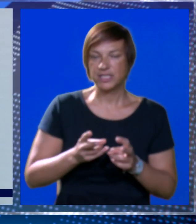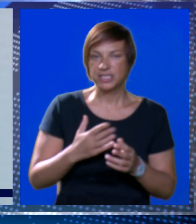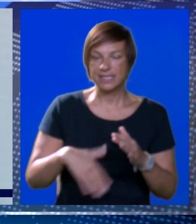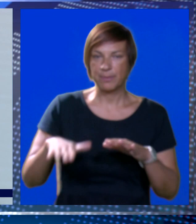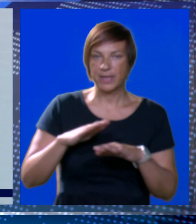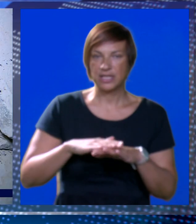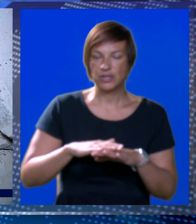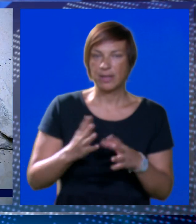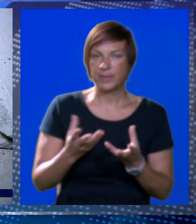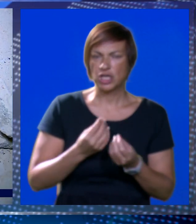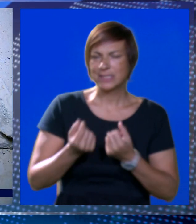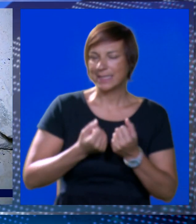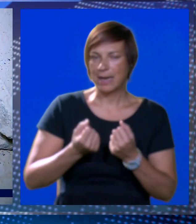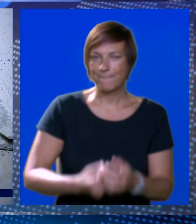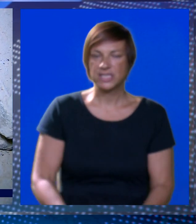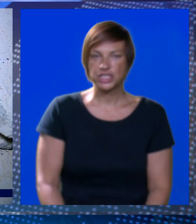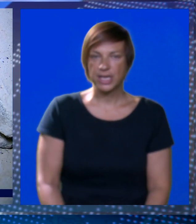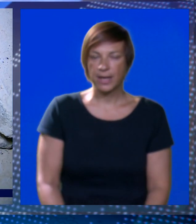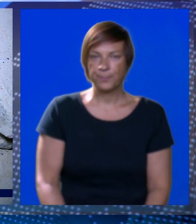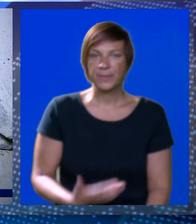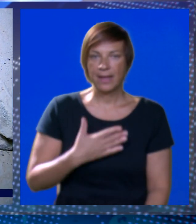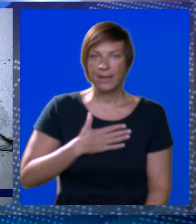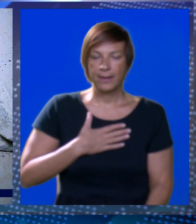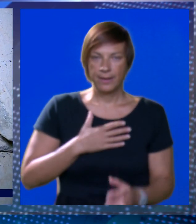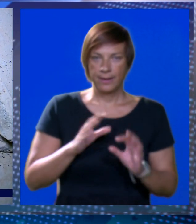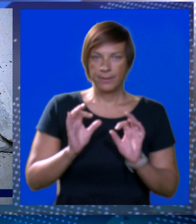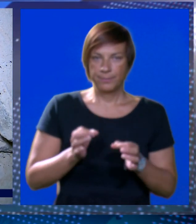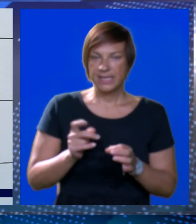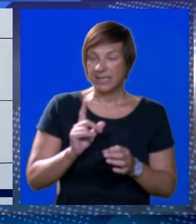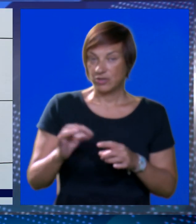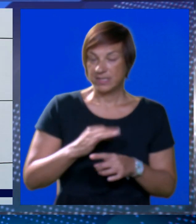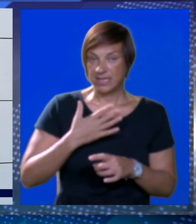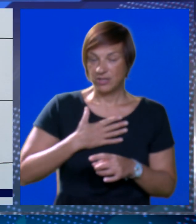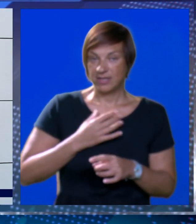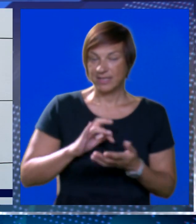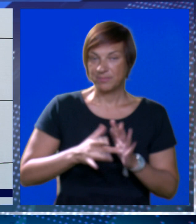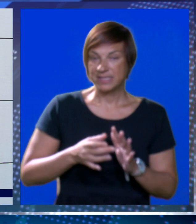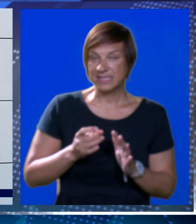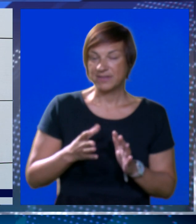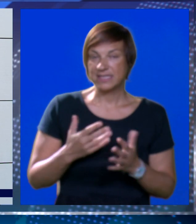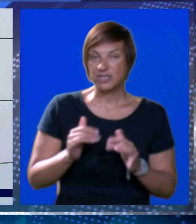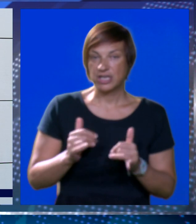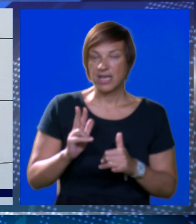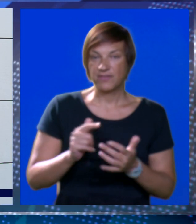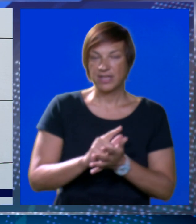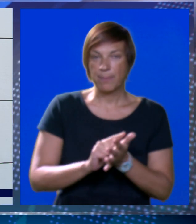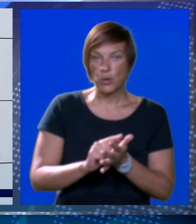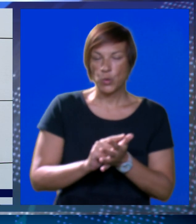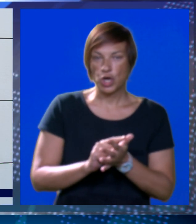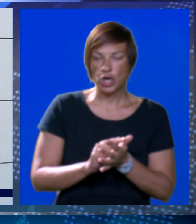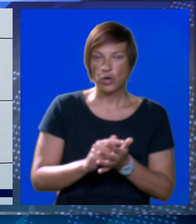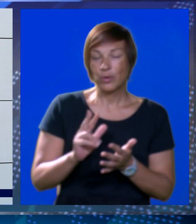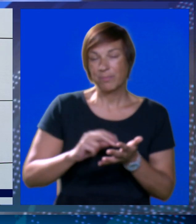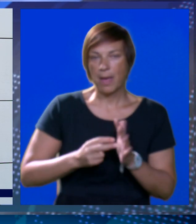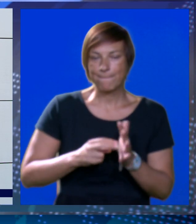će zima, dodaje, ipak biti dosta dinamičnija. Dakle, mi sigurno, niko sretni od nas kad bi se to sve završilo, naravno da ima u roku,